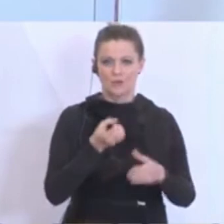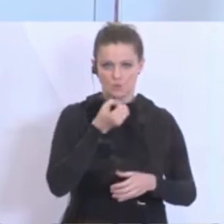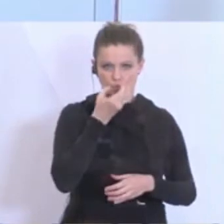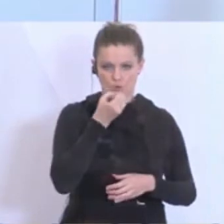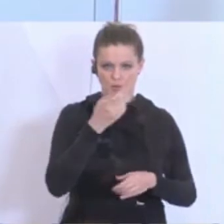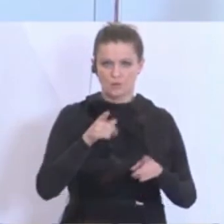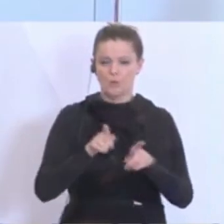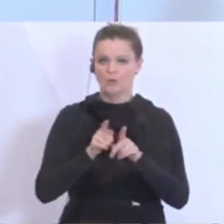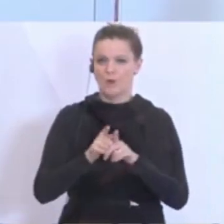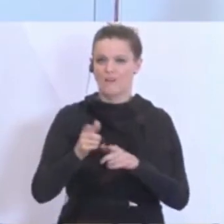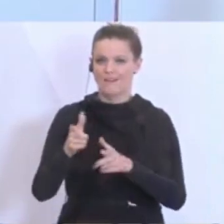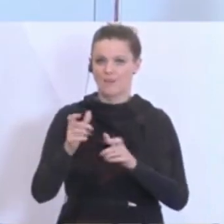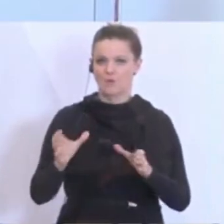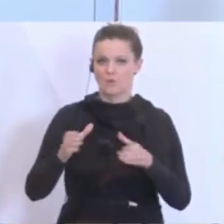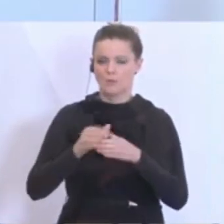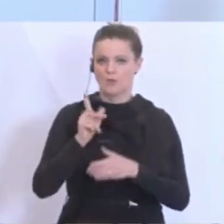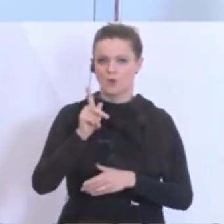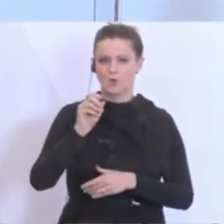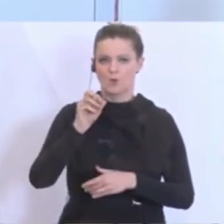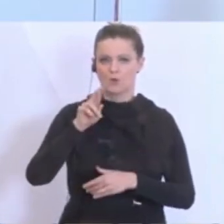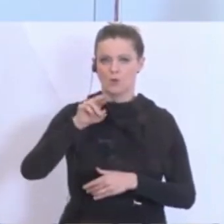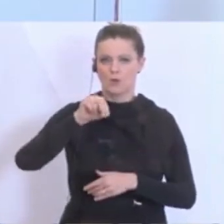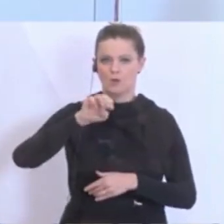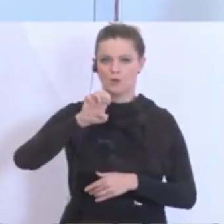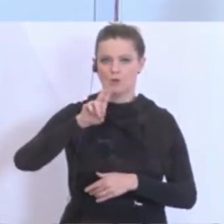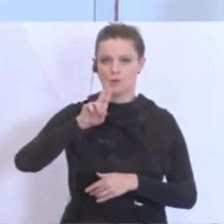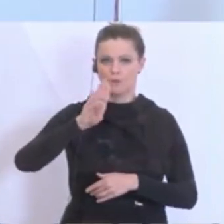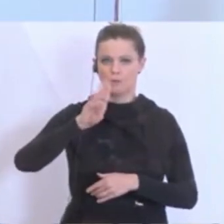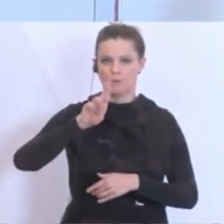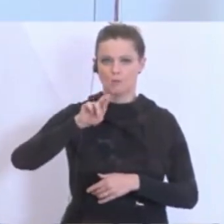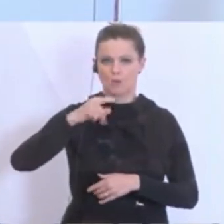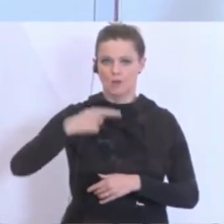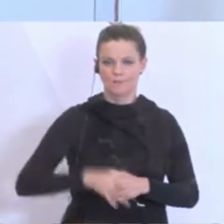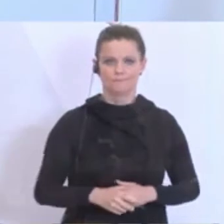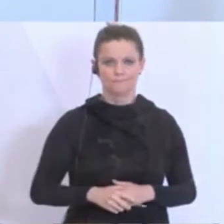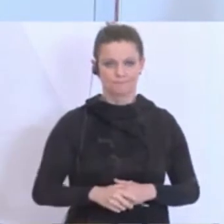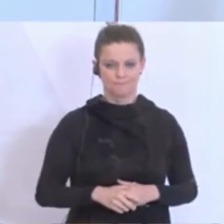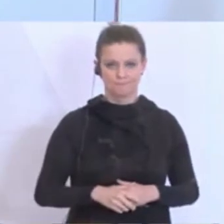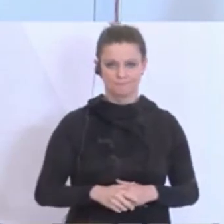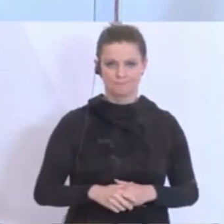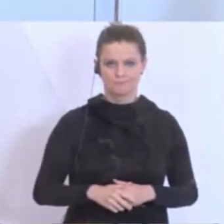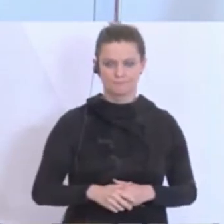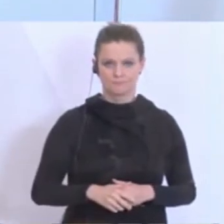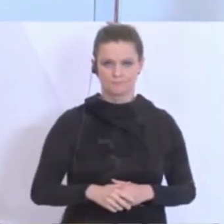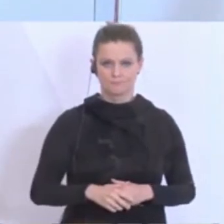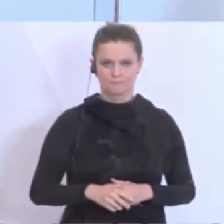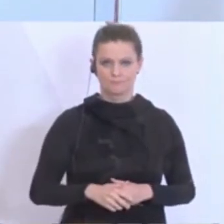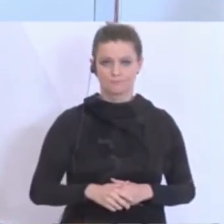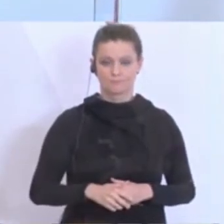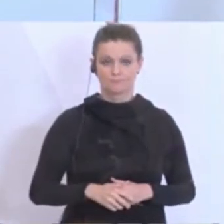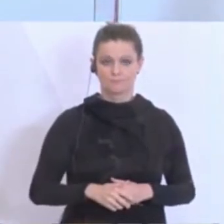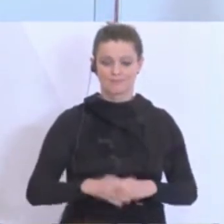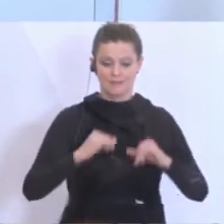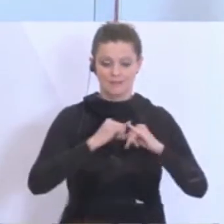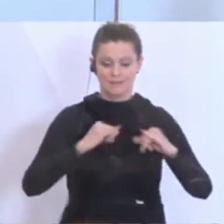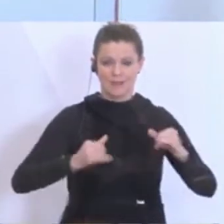Korneuburg. Die Versendung und Zustellung der Einberufungsbefehle